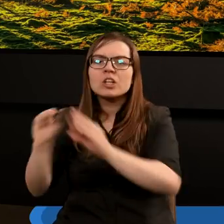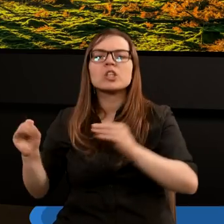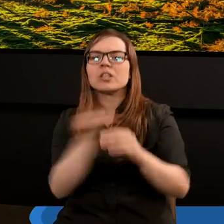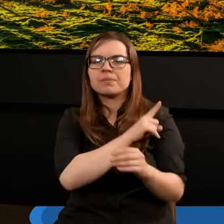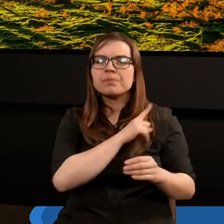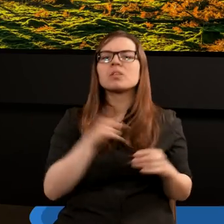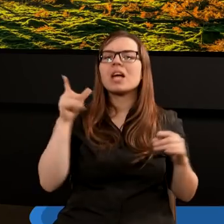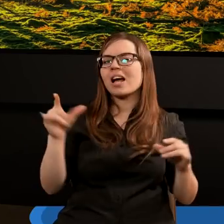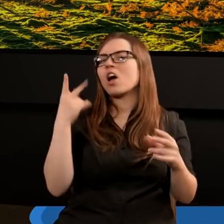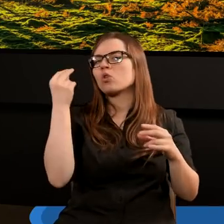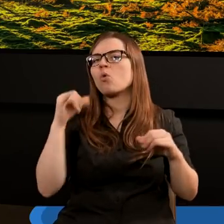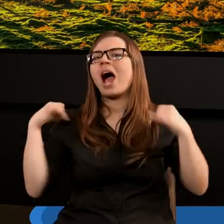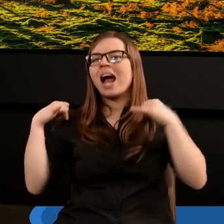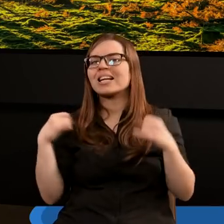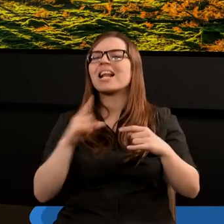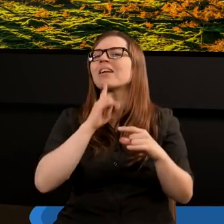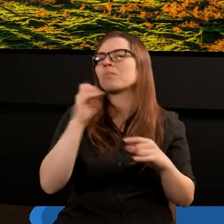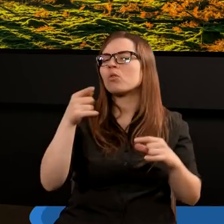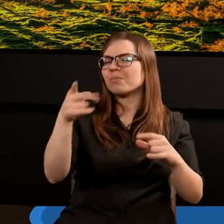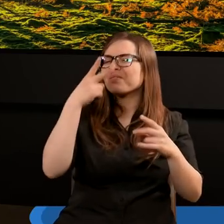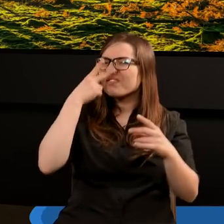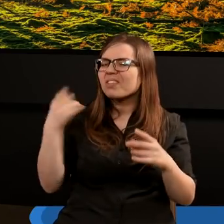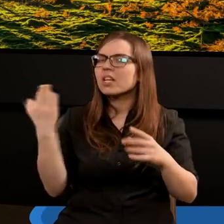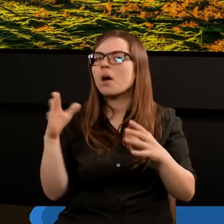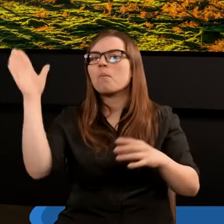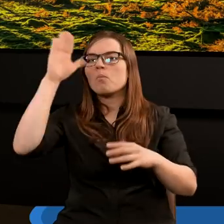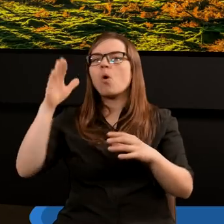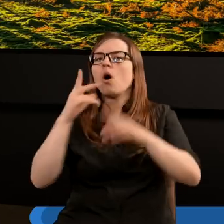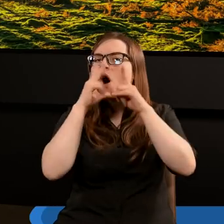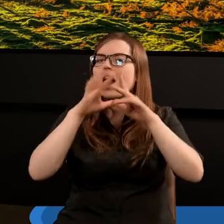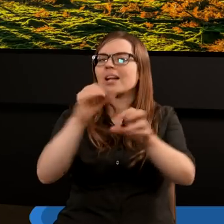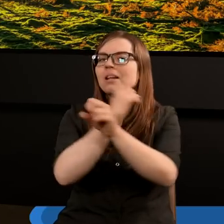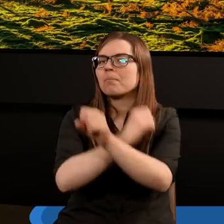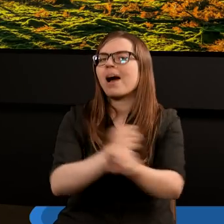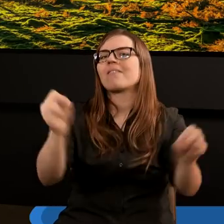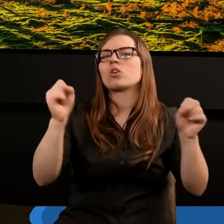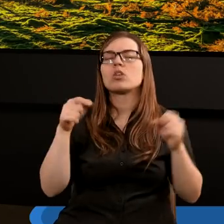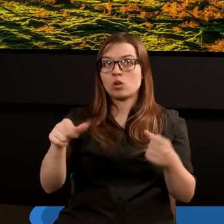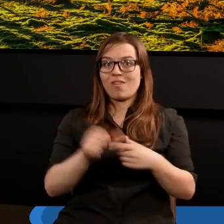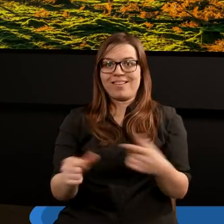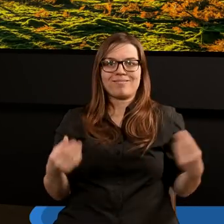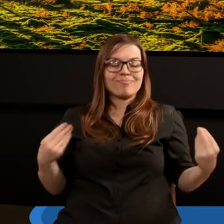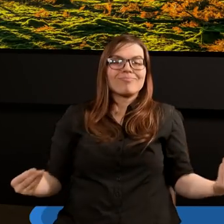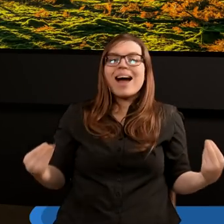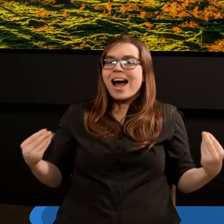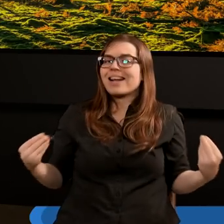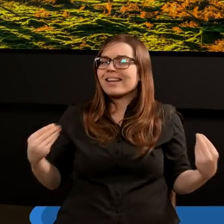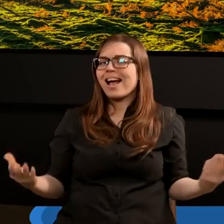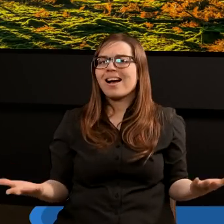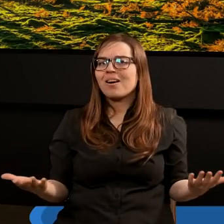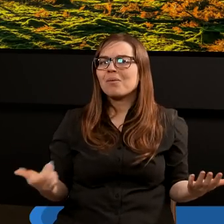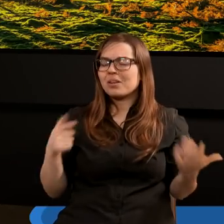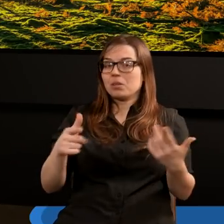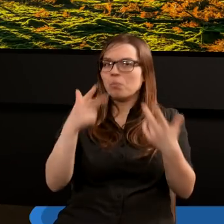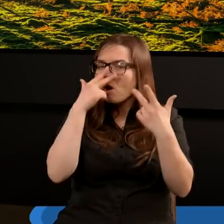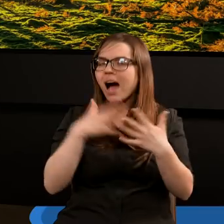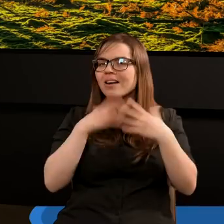poselstwo trójanielskie, a pomiędzy są cztery wiersze, gdzie Bóg okazuje zbawionych w niebie. To jest niesamowite, że takie fragmenty